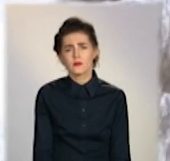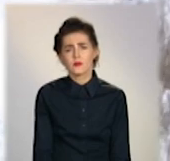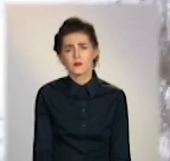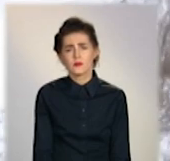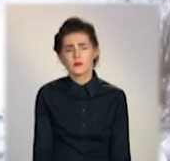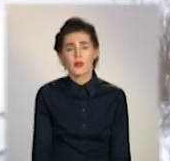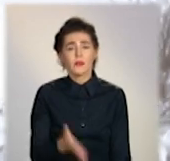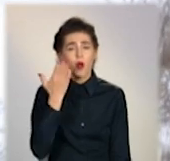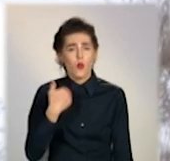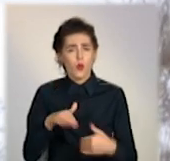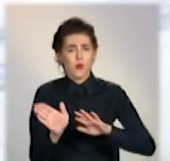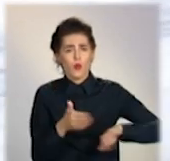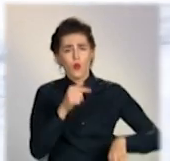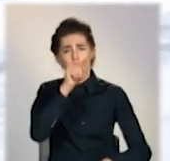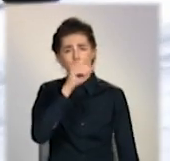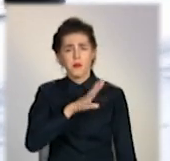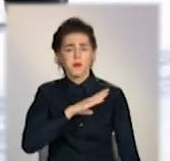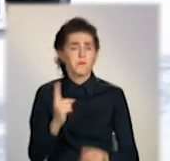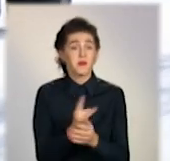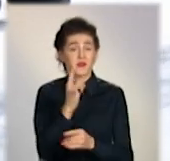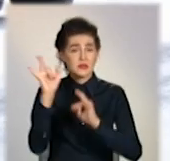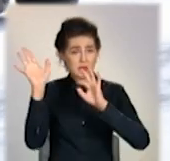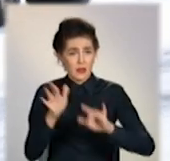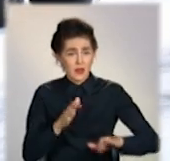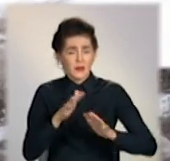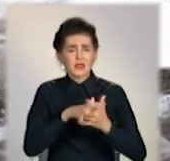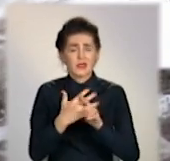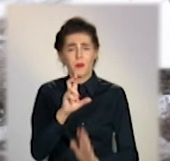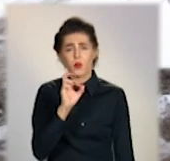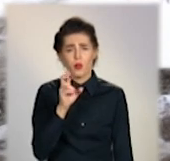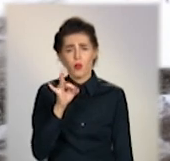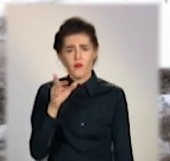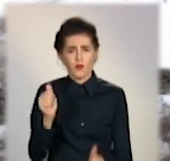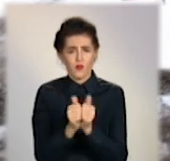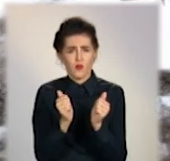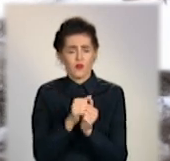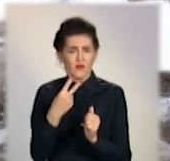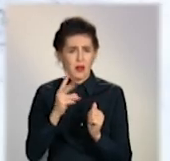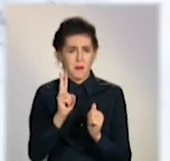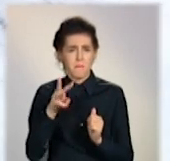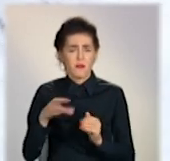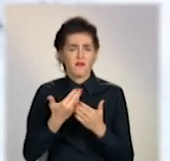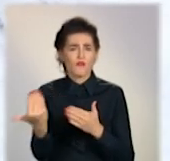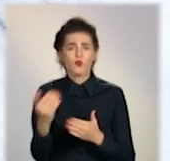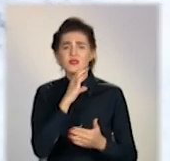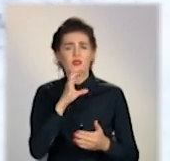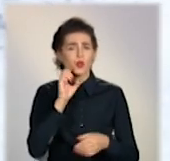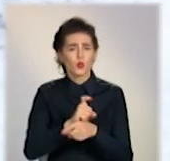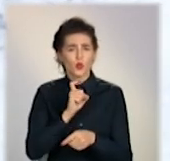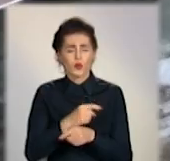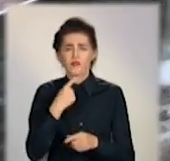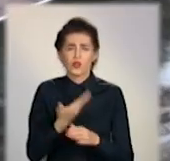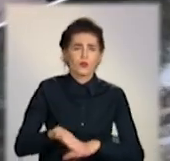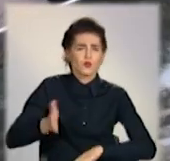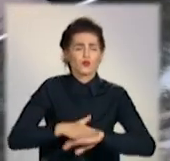Після того, як на Луганщині випав перший сніг, до села Боброве, що в 20 кілометрах від Сєвєродонецька, дістатися важко.